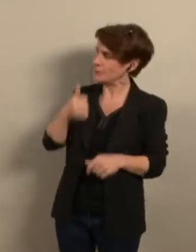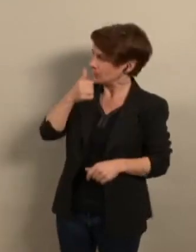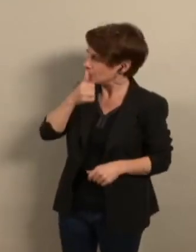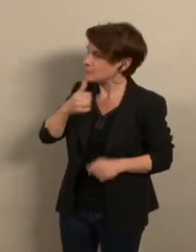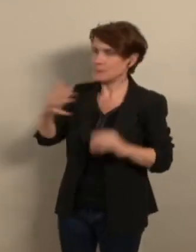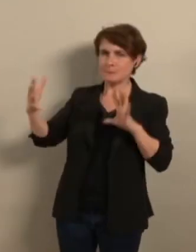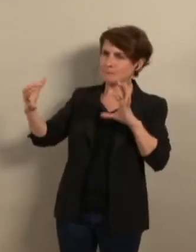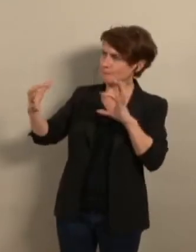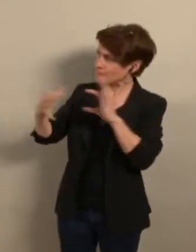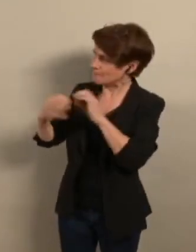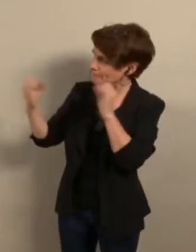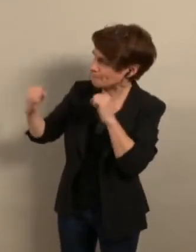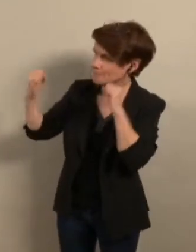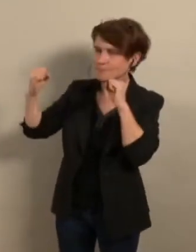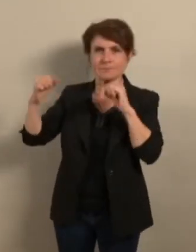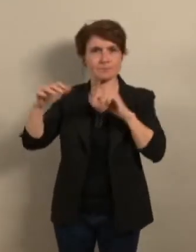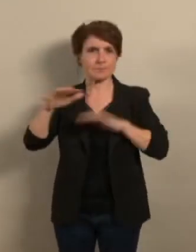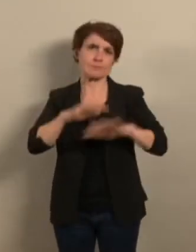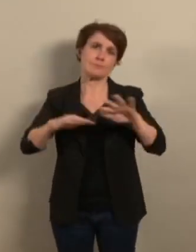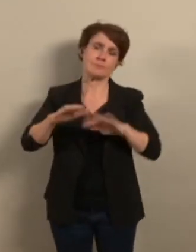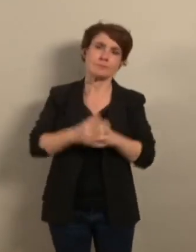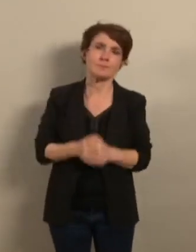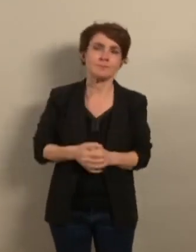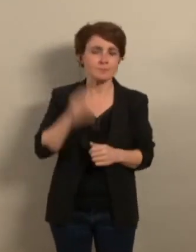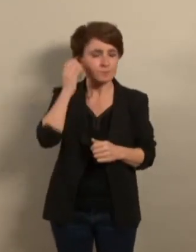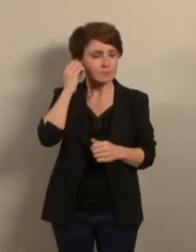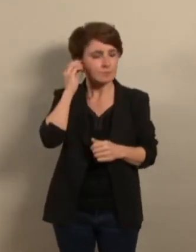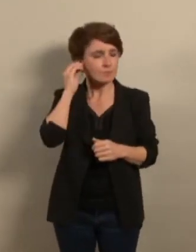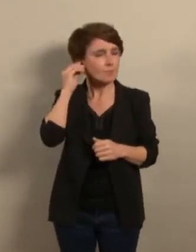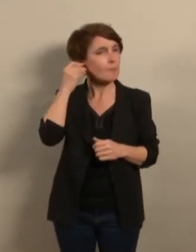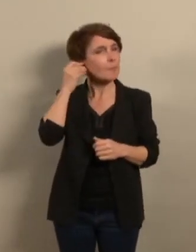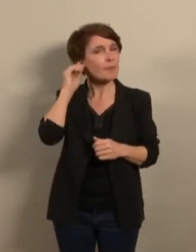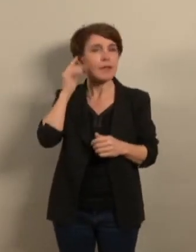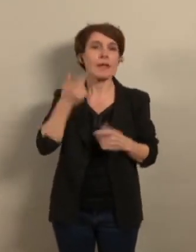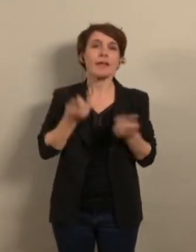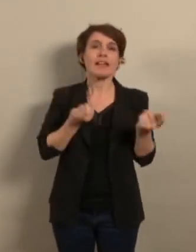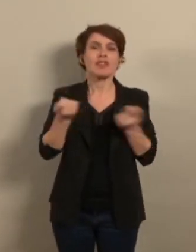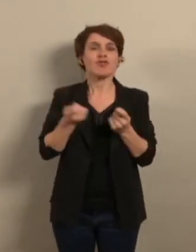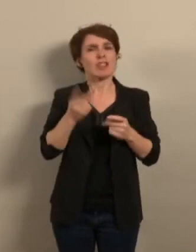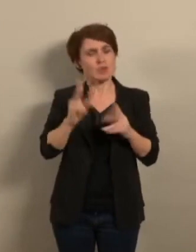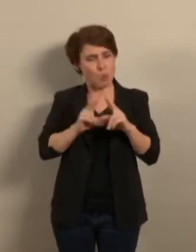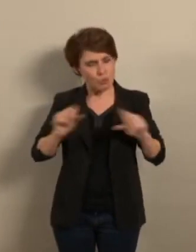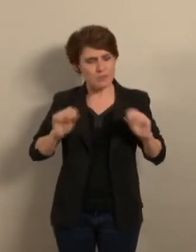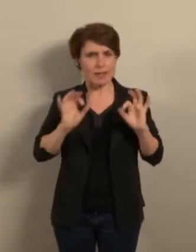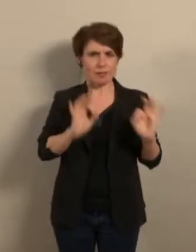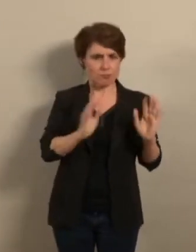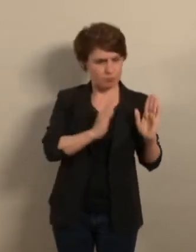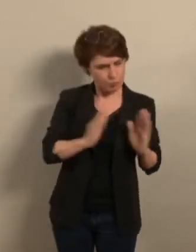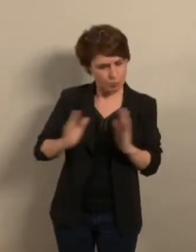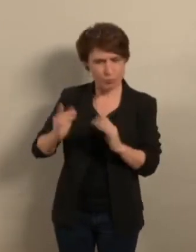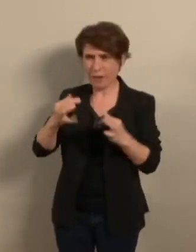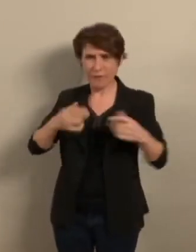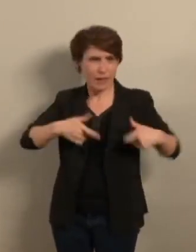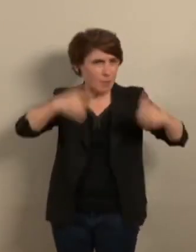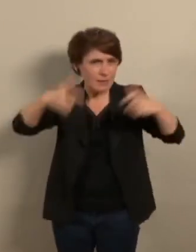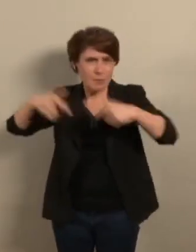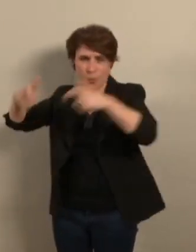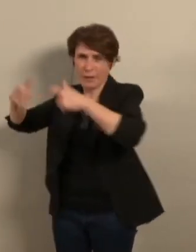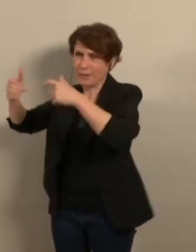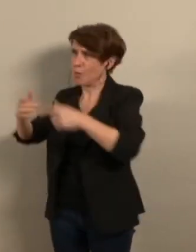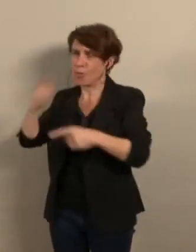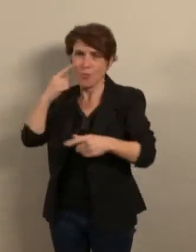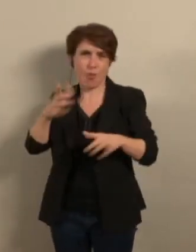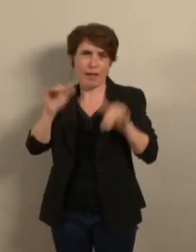Aussi, pour tenter de revenir à une gestion plus saine, qui tire profit au maximum du foncier disponible, et éviter de balancer l'argent par les